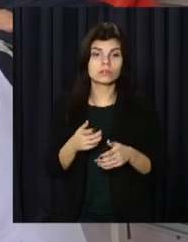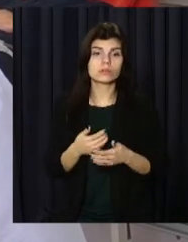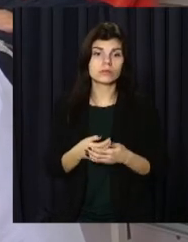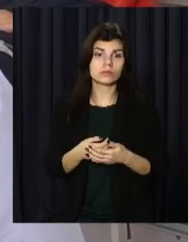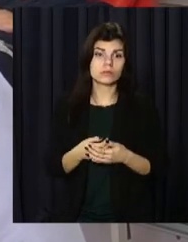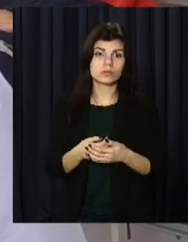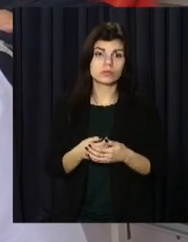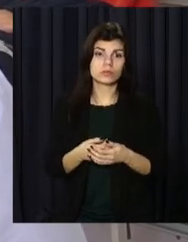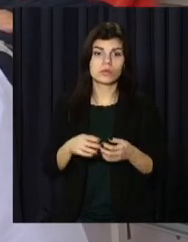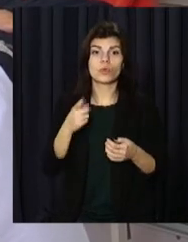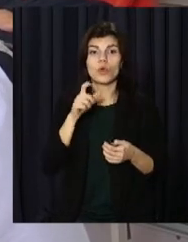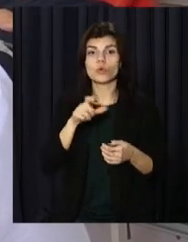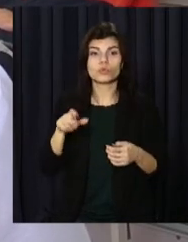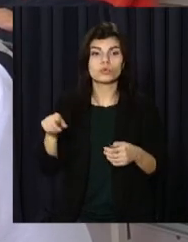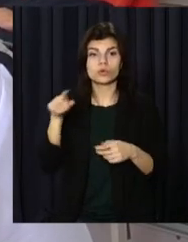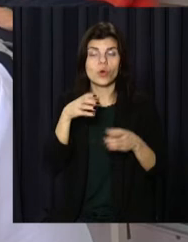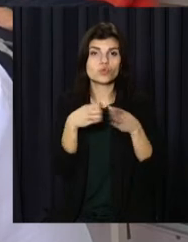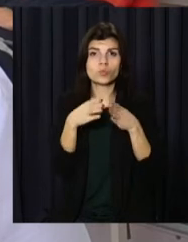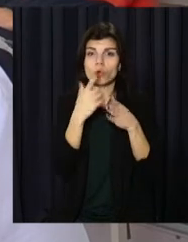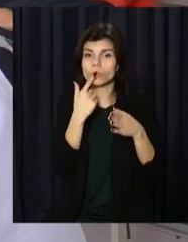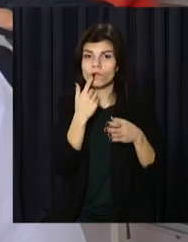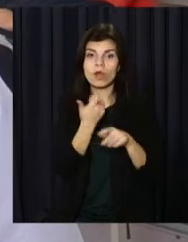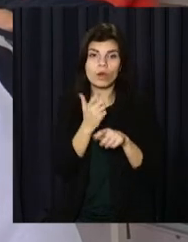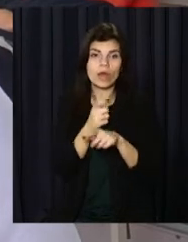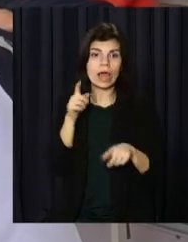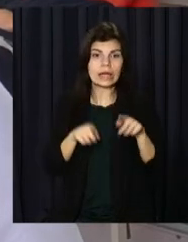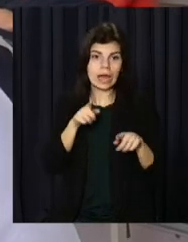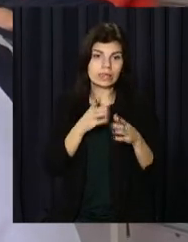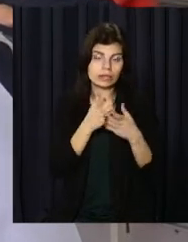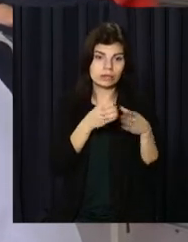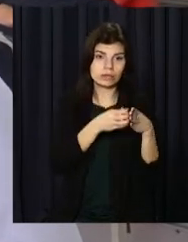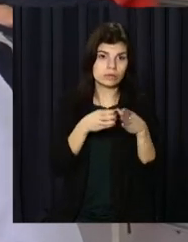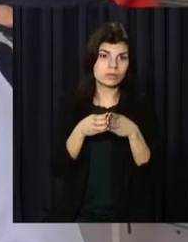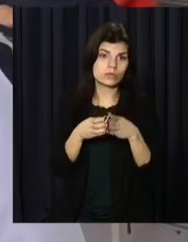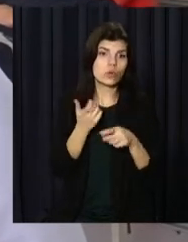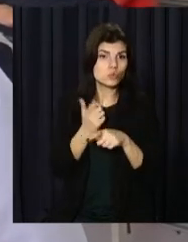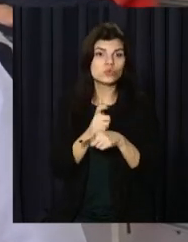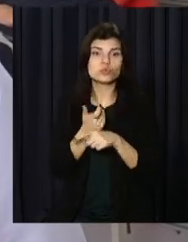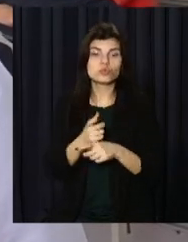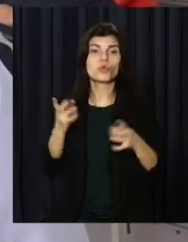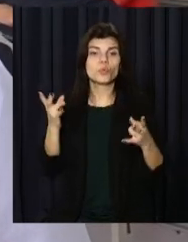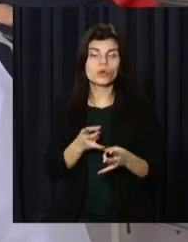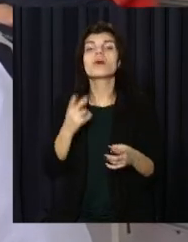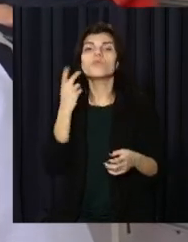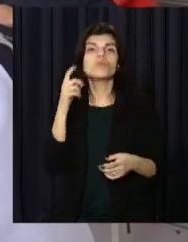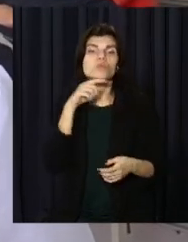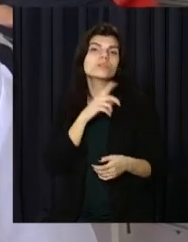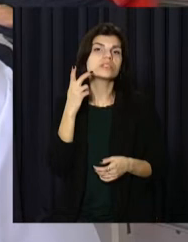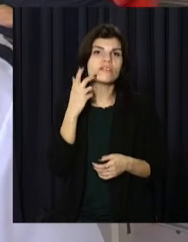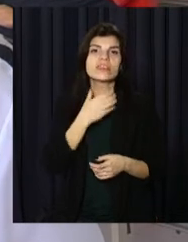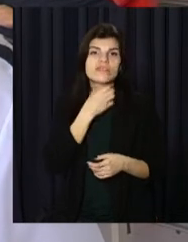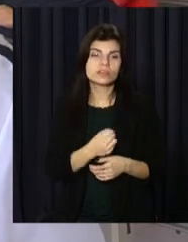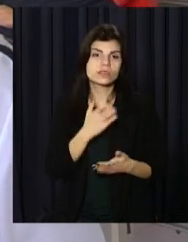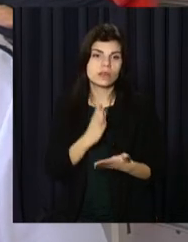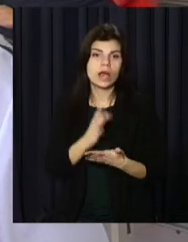людей з цими групами. Кроме, дуже потрібно завжди в дефіциті